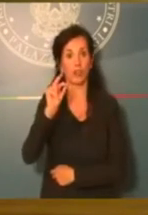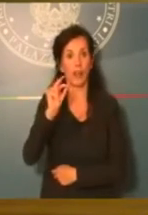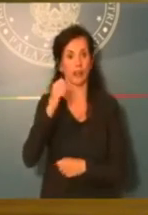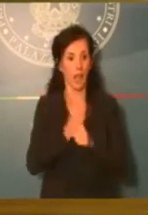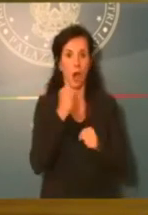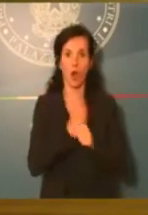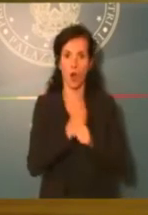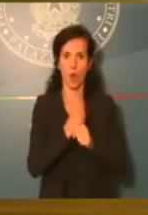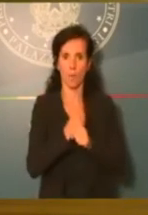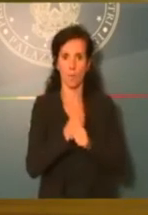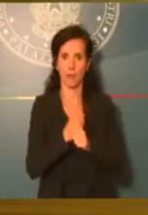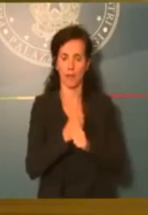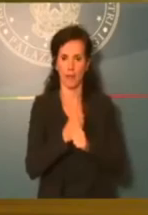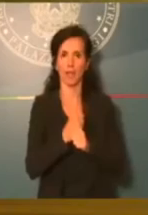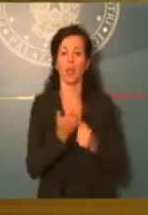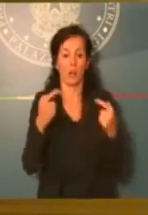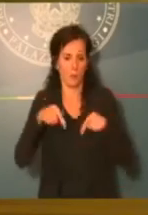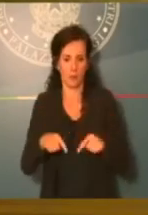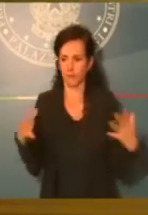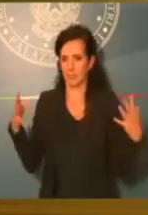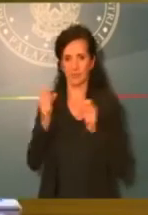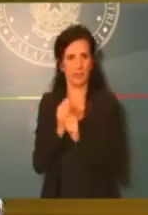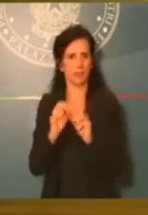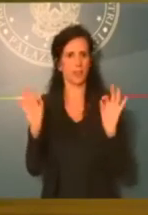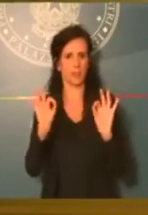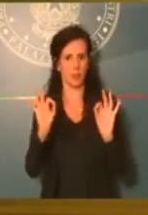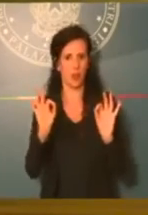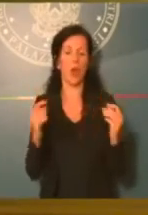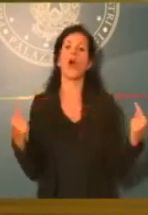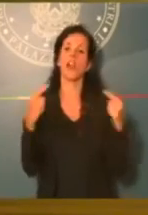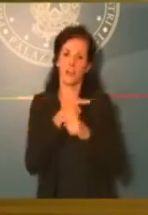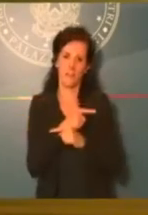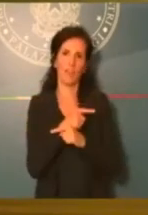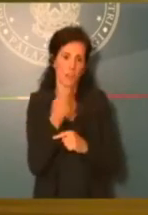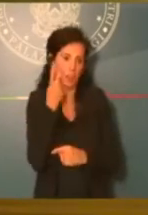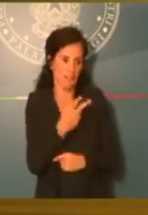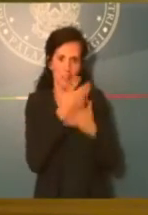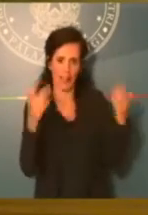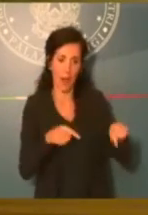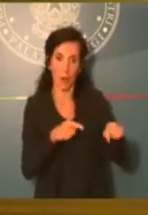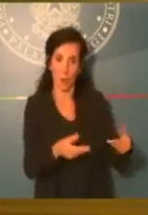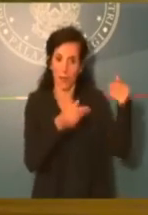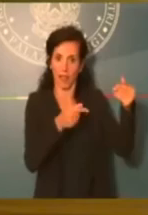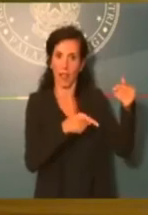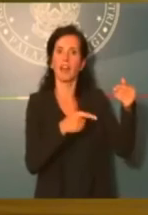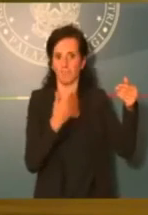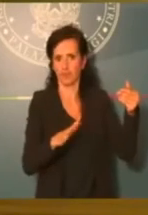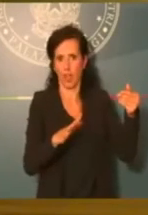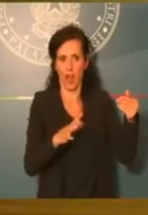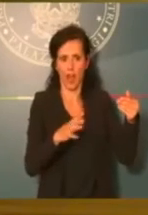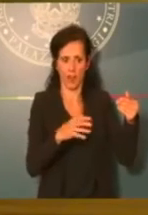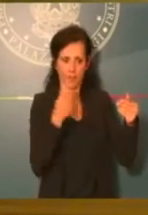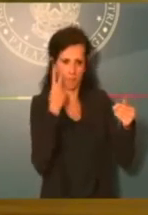non sintetizzate, come potete vedere, mentre qui sono un pochettino più sintetizzate, che hanno un